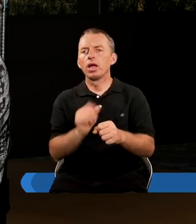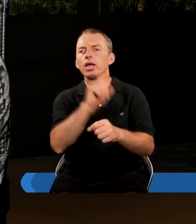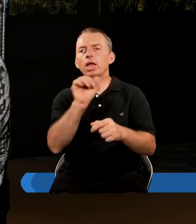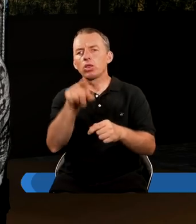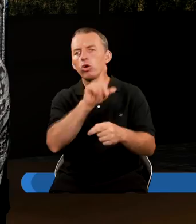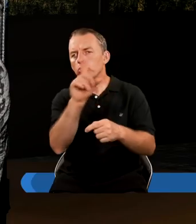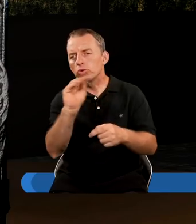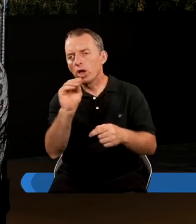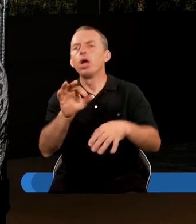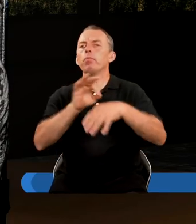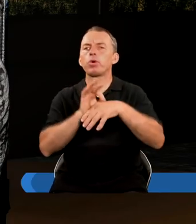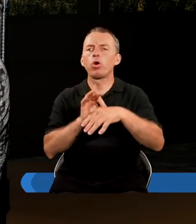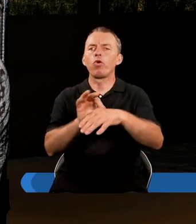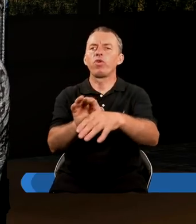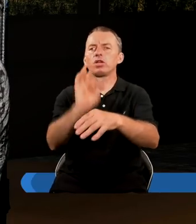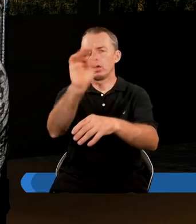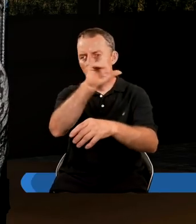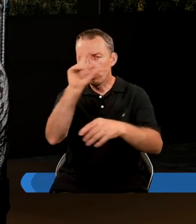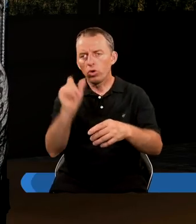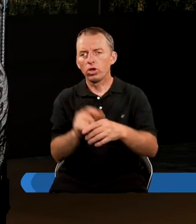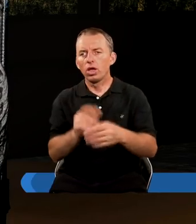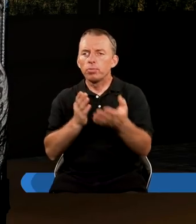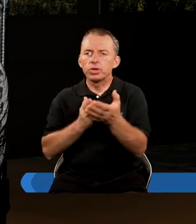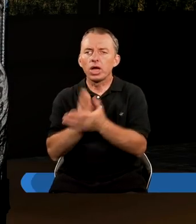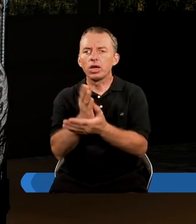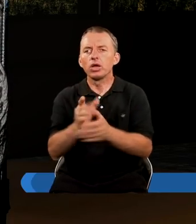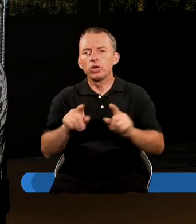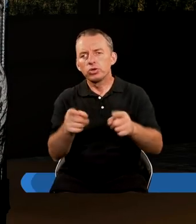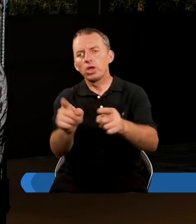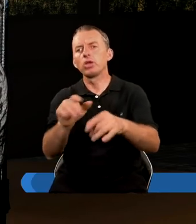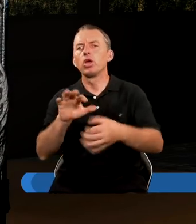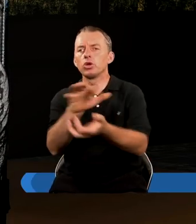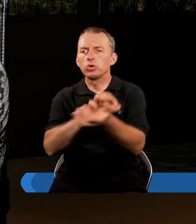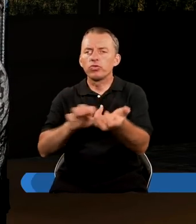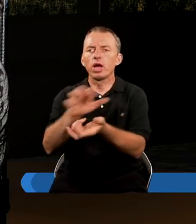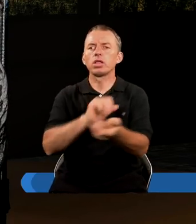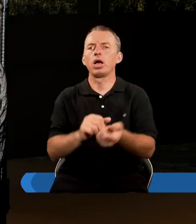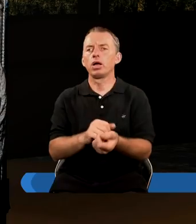za to, że prowadzisz swój lud przez te dzieje świata.